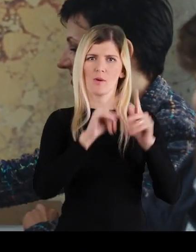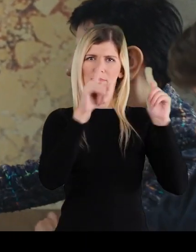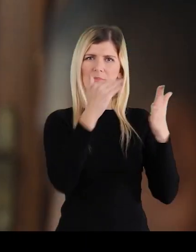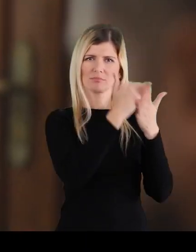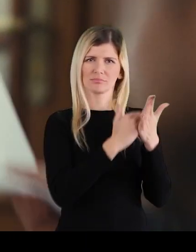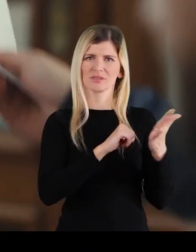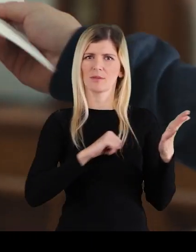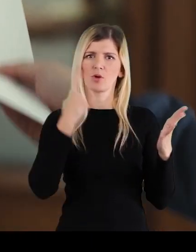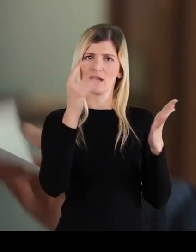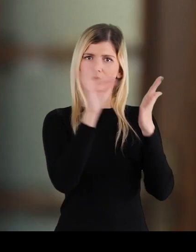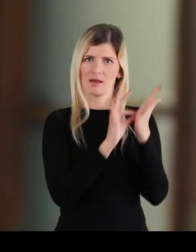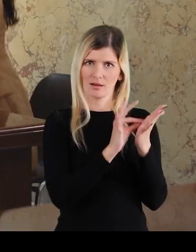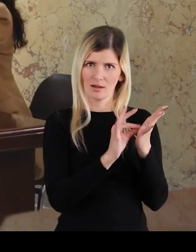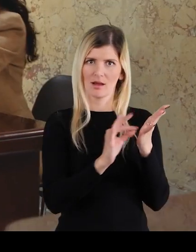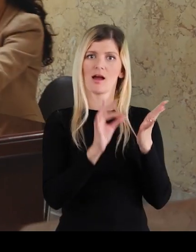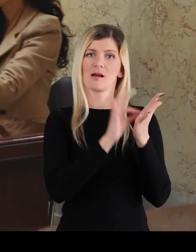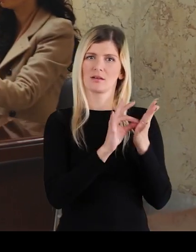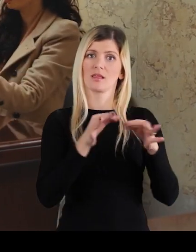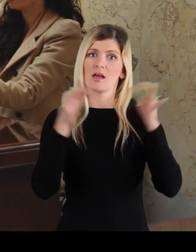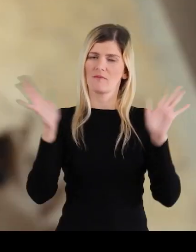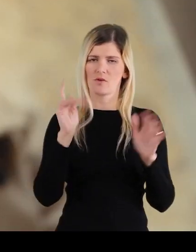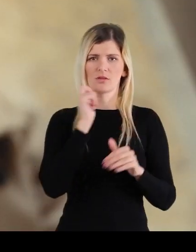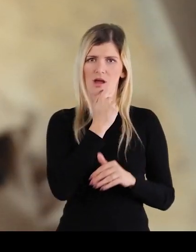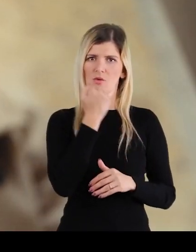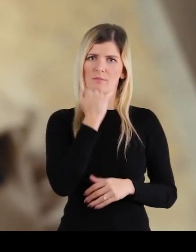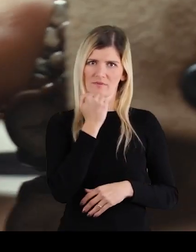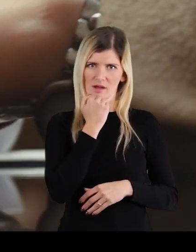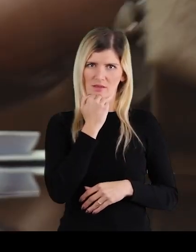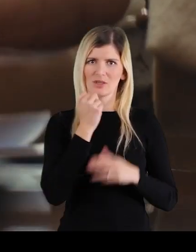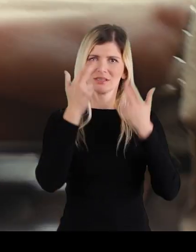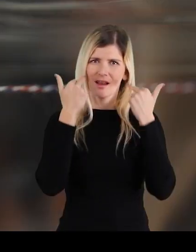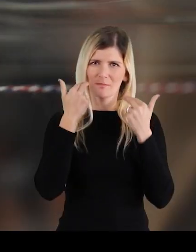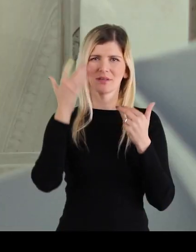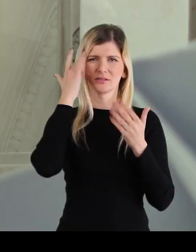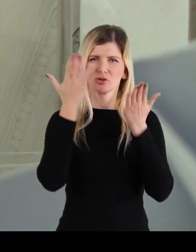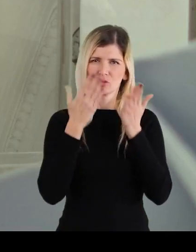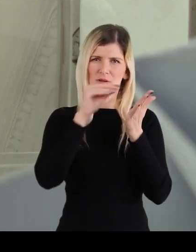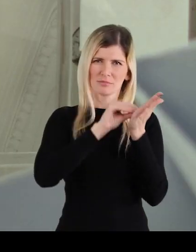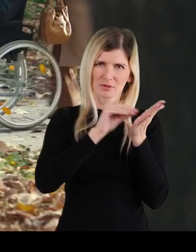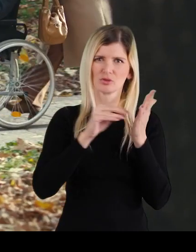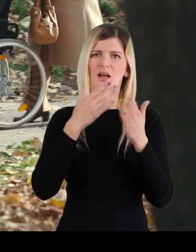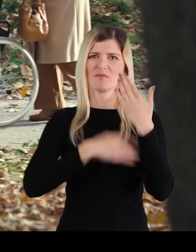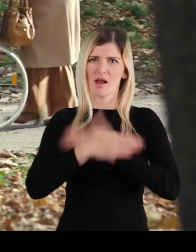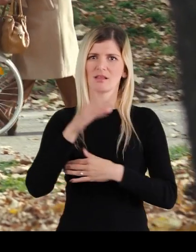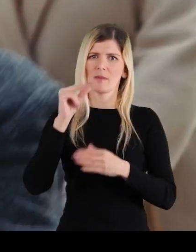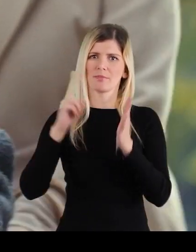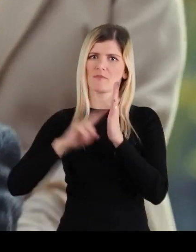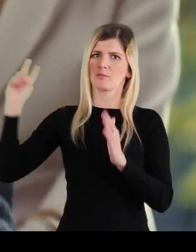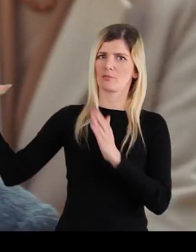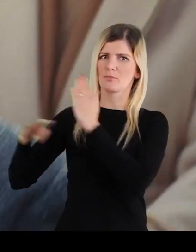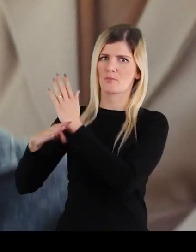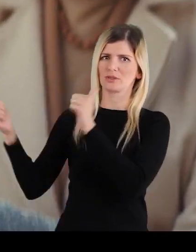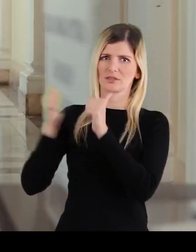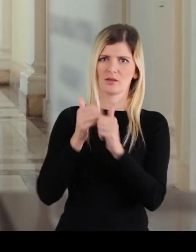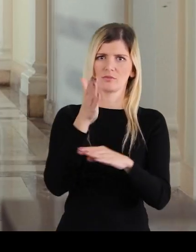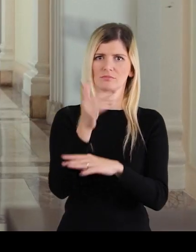Гласува се чрез ограждане на поредния номер пред името на една избирателна листа в бюлетината. Гласуването е тайно и лично. Слепи, неграмотни или хора с увреждания имат